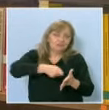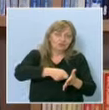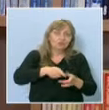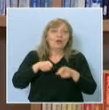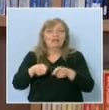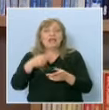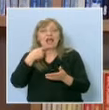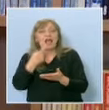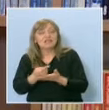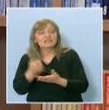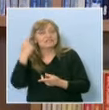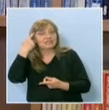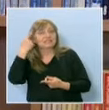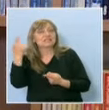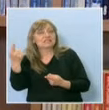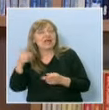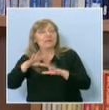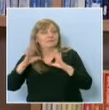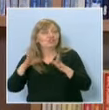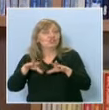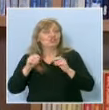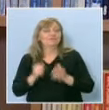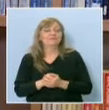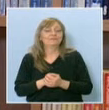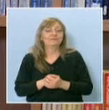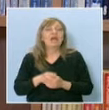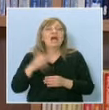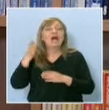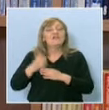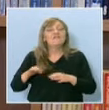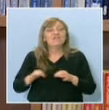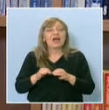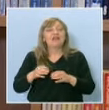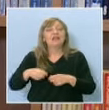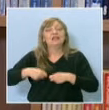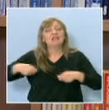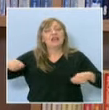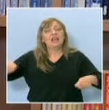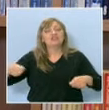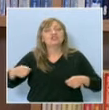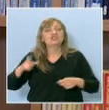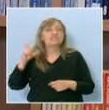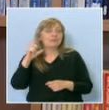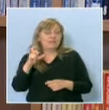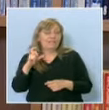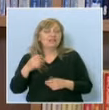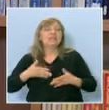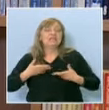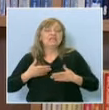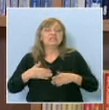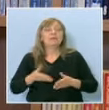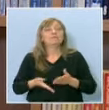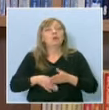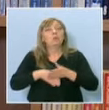за да знаете. За финала, тъй като той е доста далеч, чак сетември, искам да поддържам нивото. Това означава,